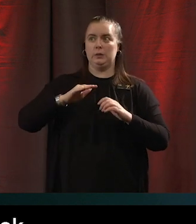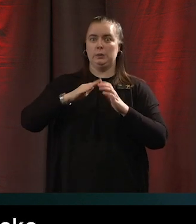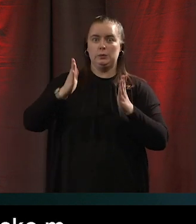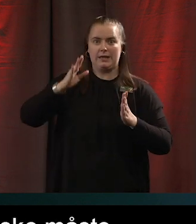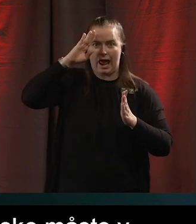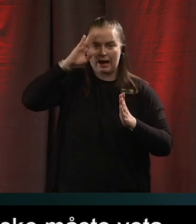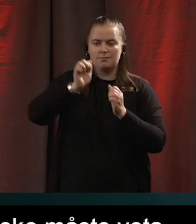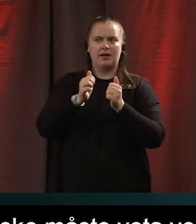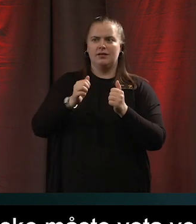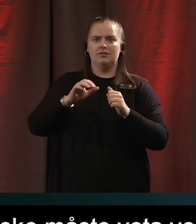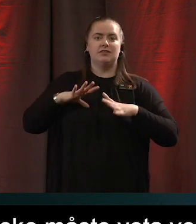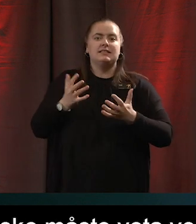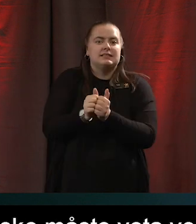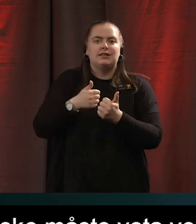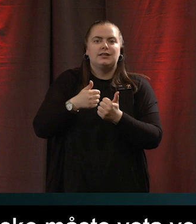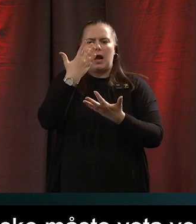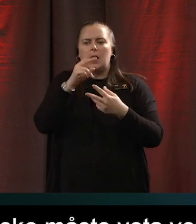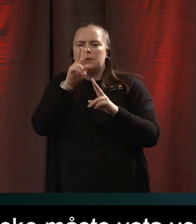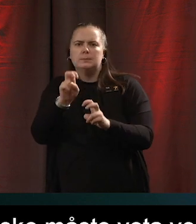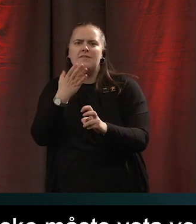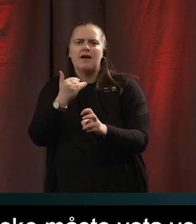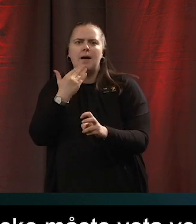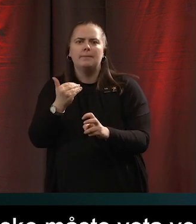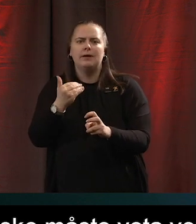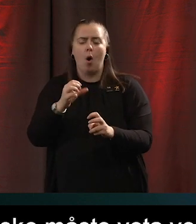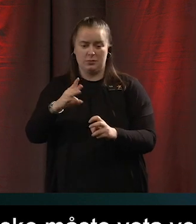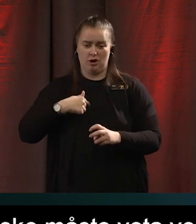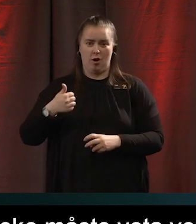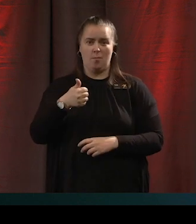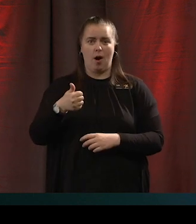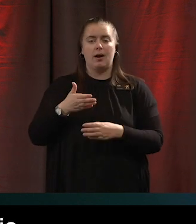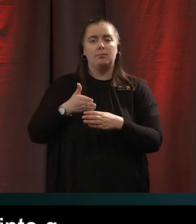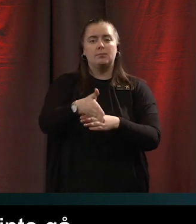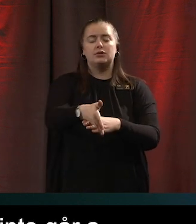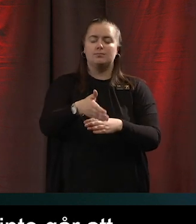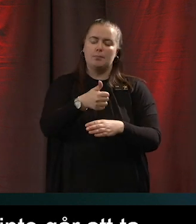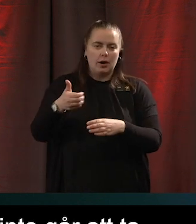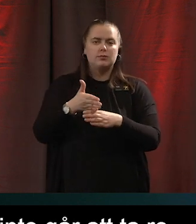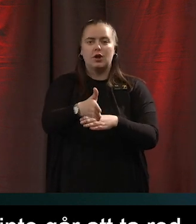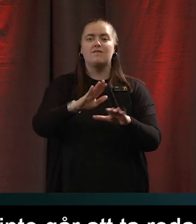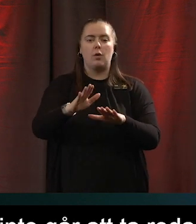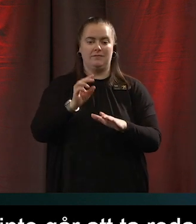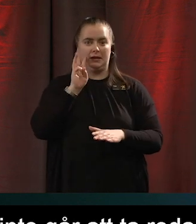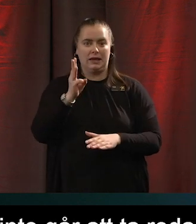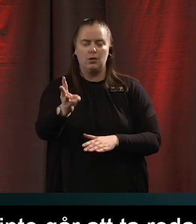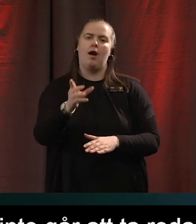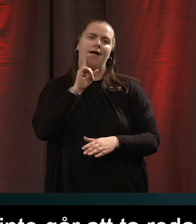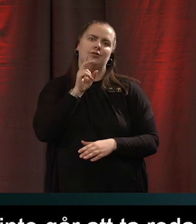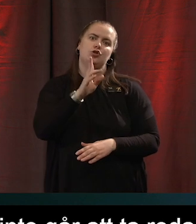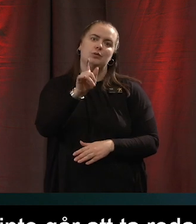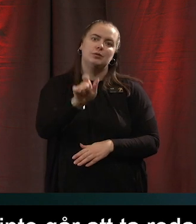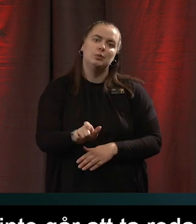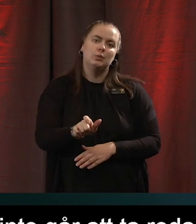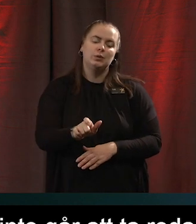inget sätt att ta reda på vem som är min läkare om man bara behöver vård var tredje år så det är ju alltid person till exempel. Och det här handlar ju det här är ju en top-down bottom